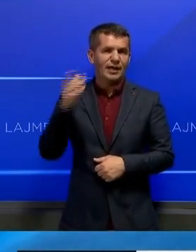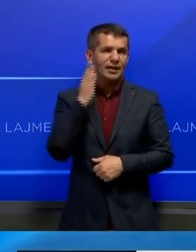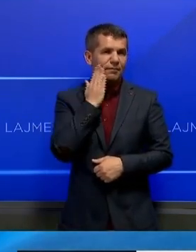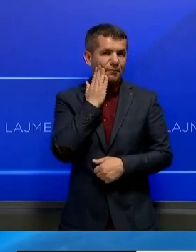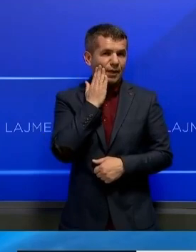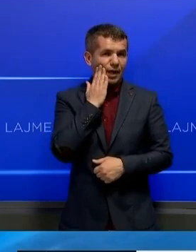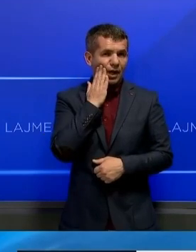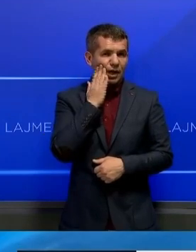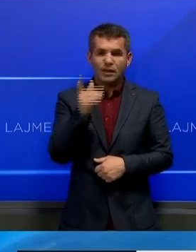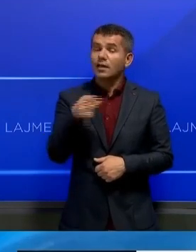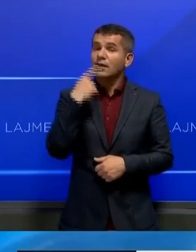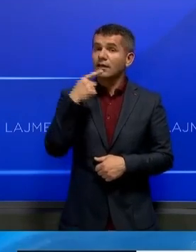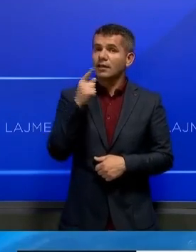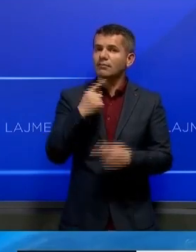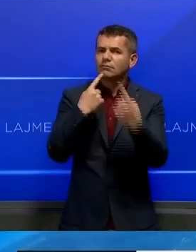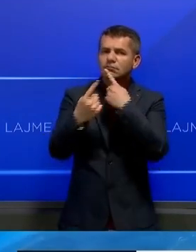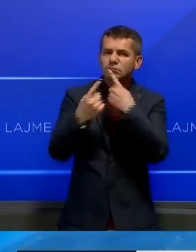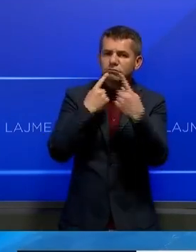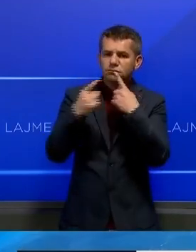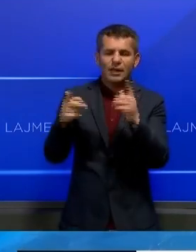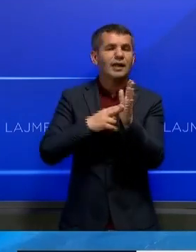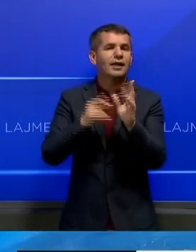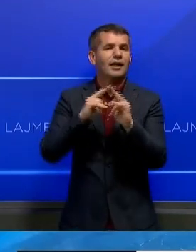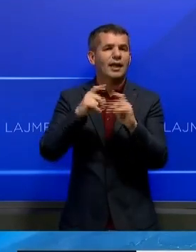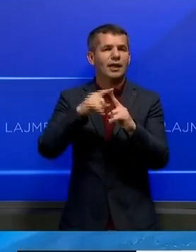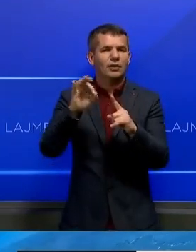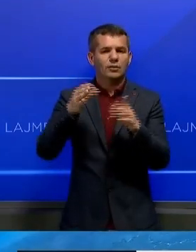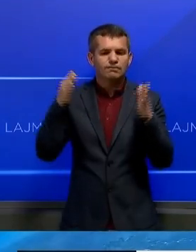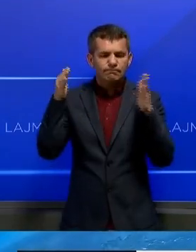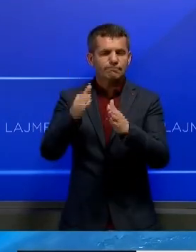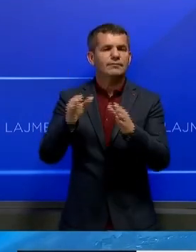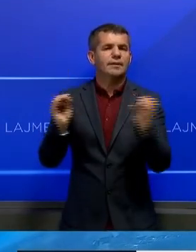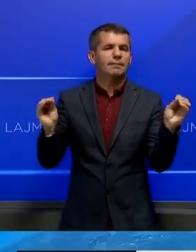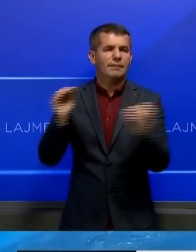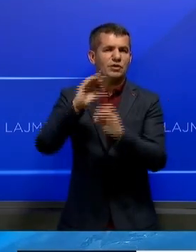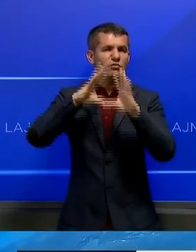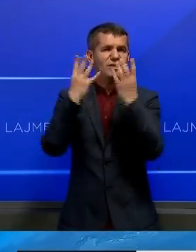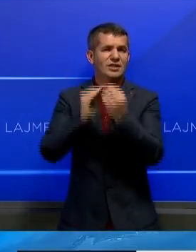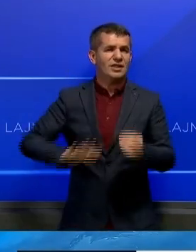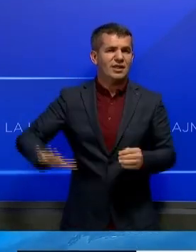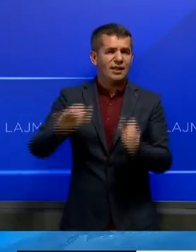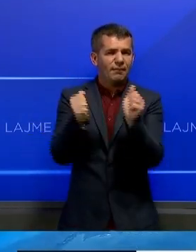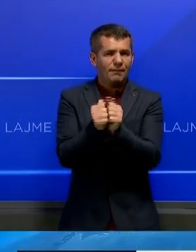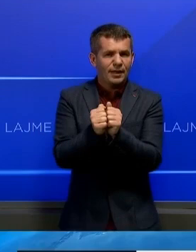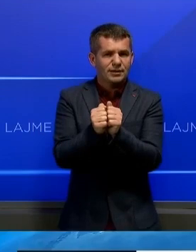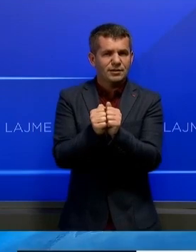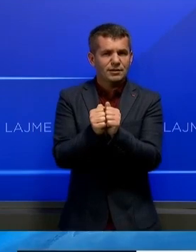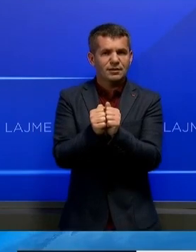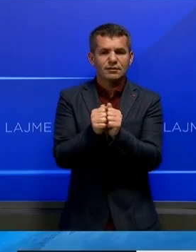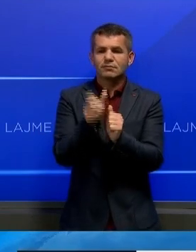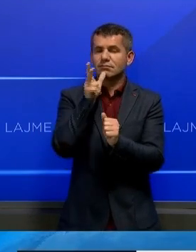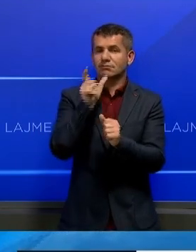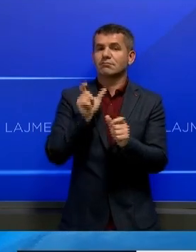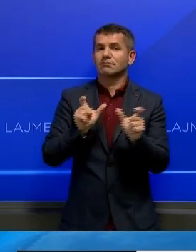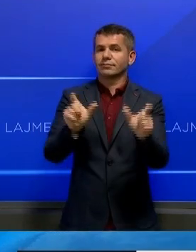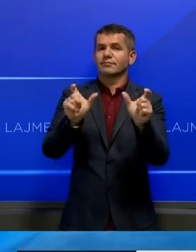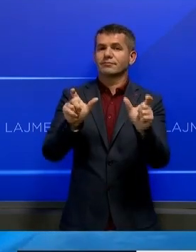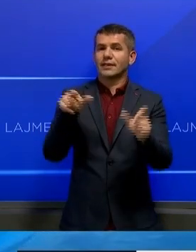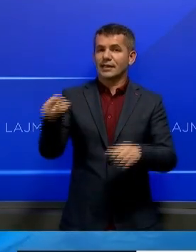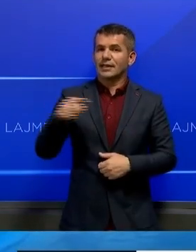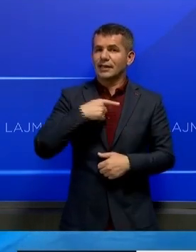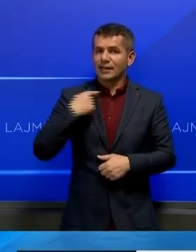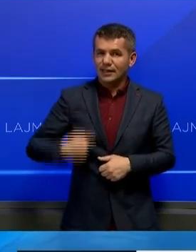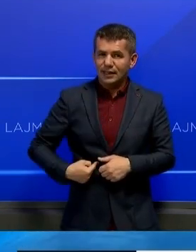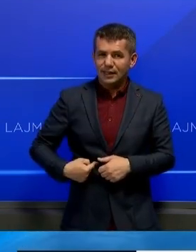Jake Sullivan, ka thënë se bisedimet e Natos do të përsëndrohen në sigurin kolektive duke përfshirë qëndrimin për Balkinës dhe